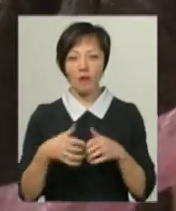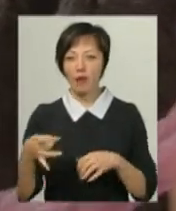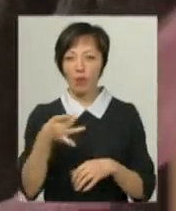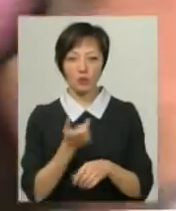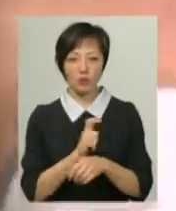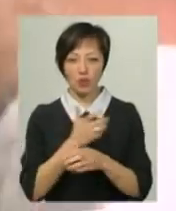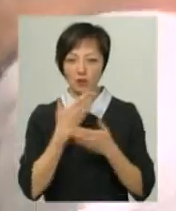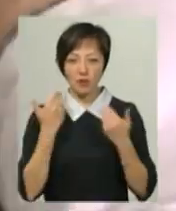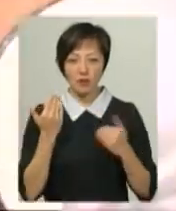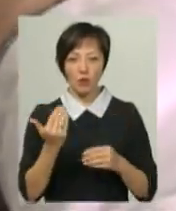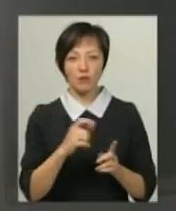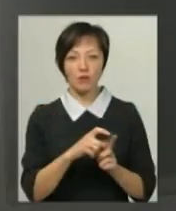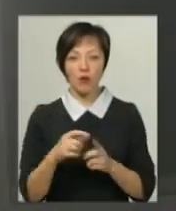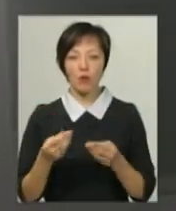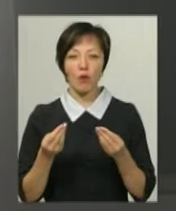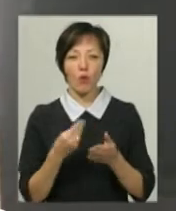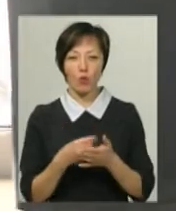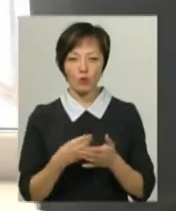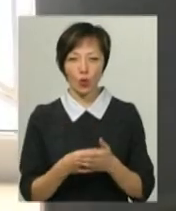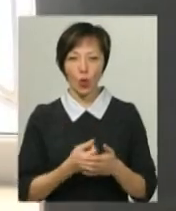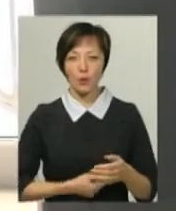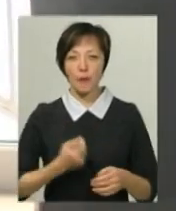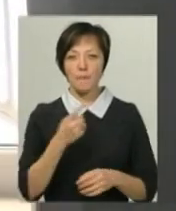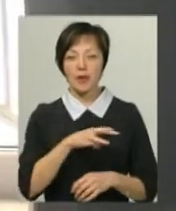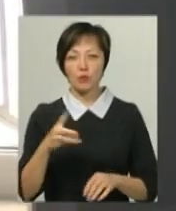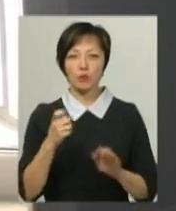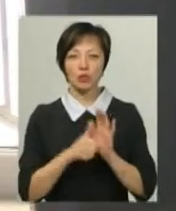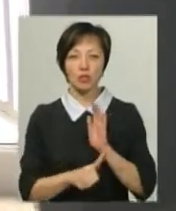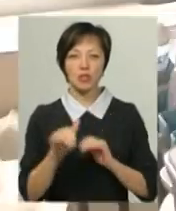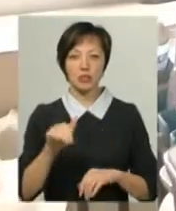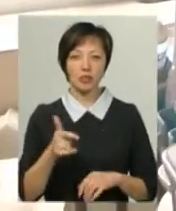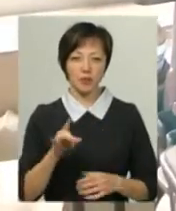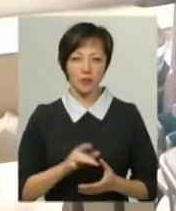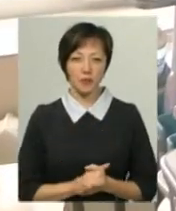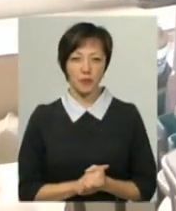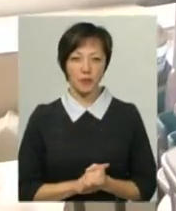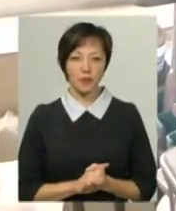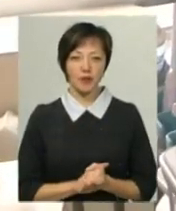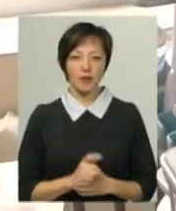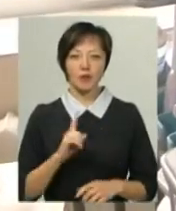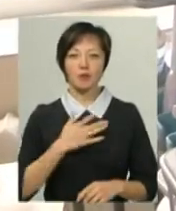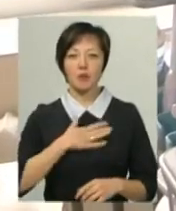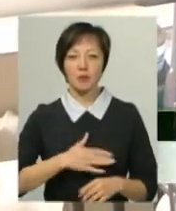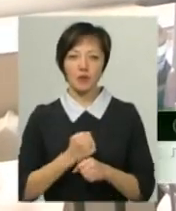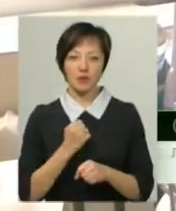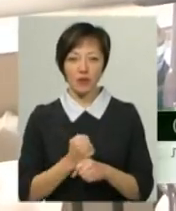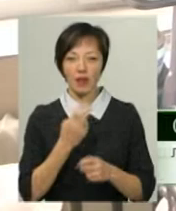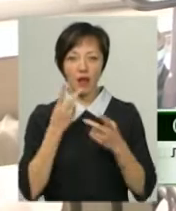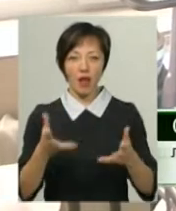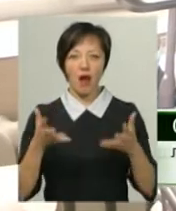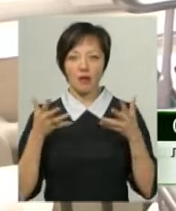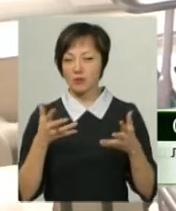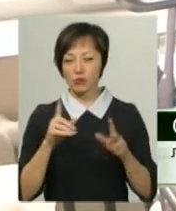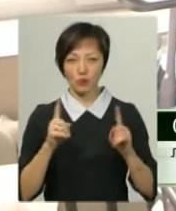районі більше немає. За його словами, коштує апарат УЗД мільйон 160 тисяч гривень. Дуже приємно на ньому працювати, якість ображення дуже